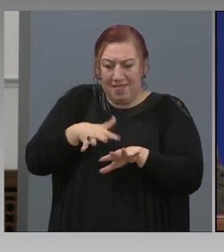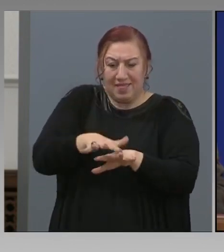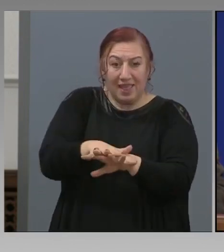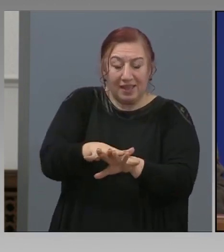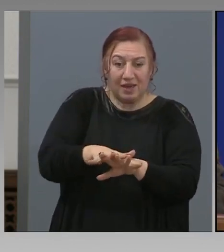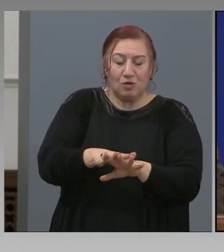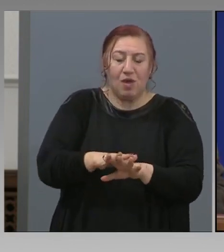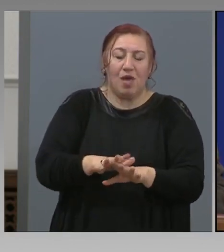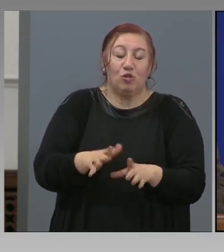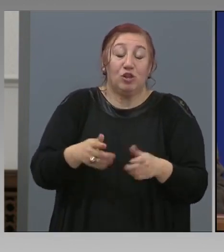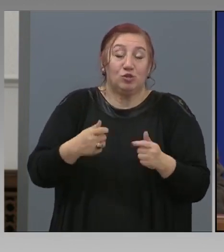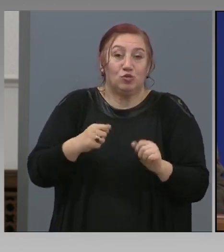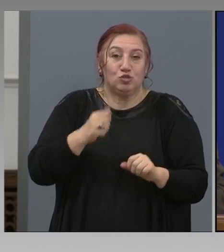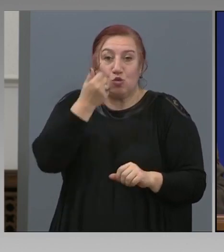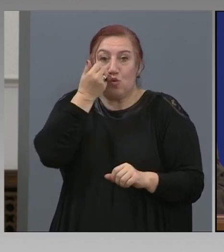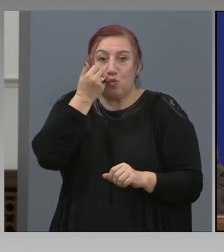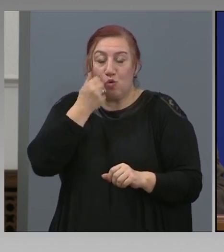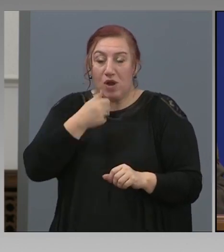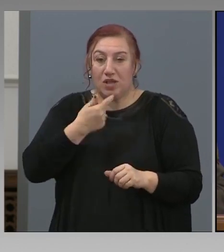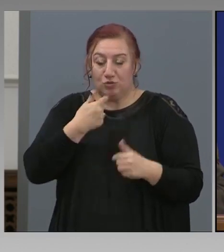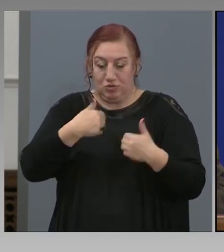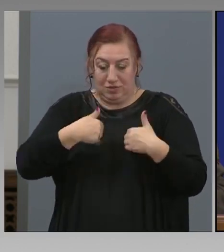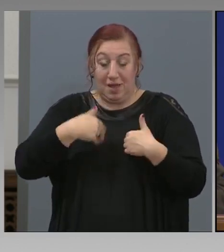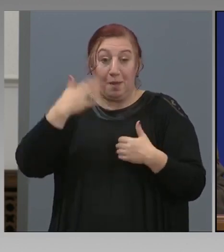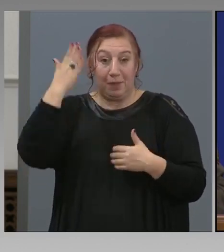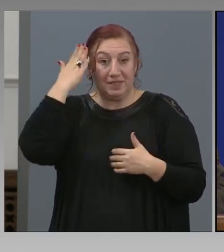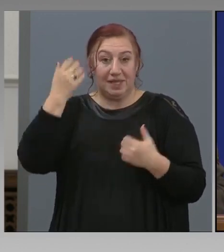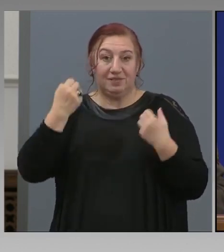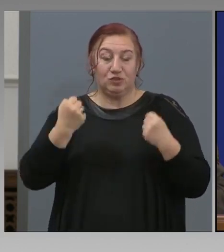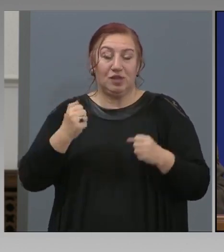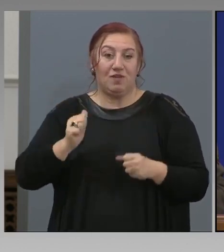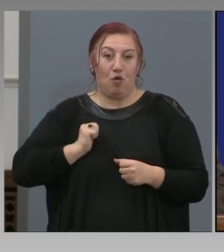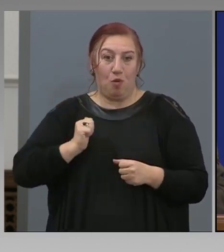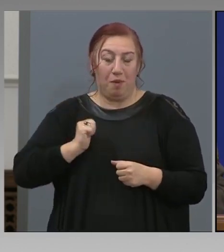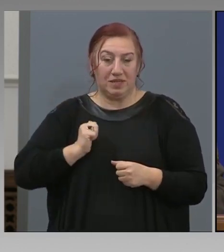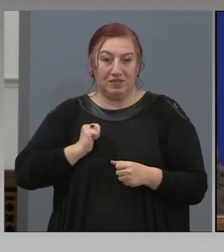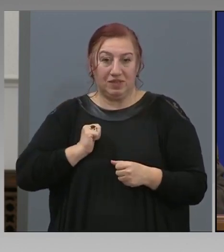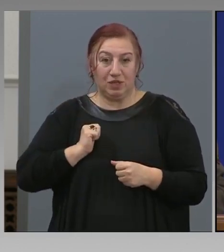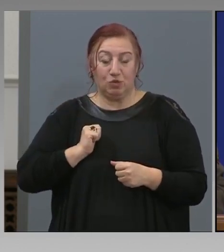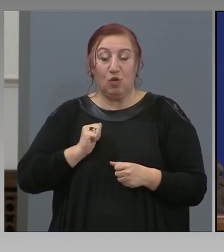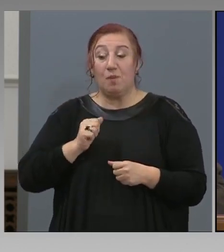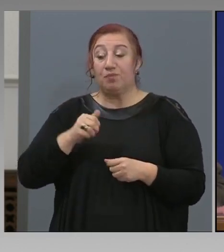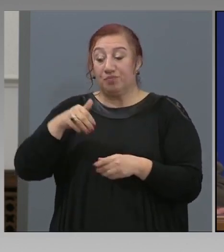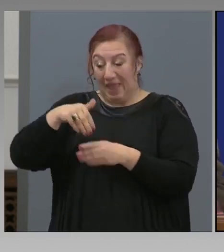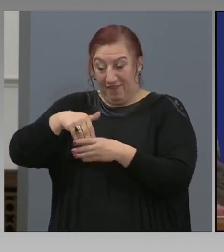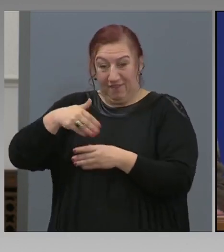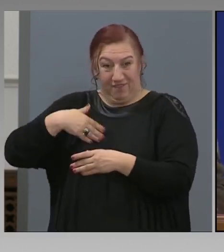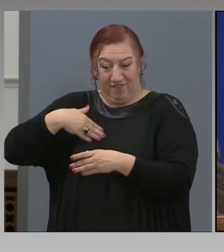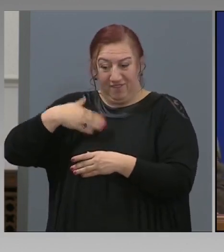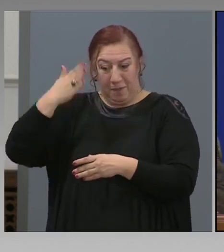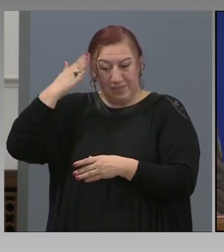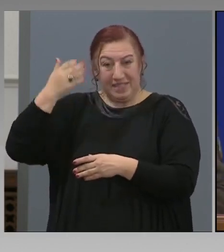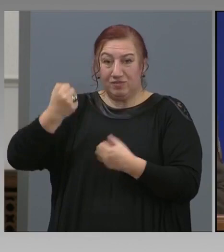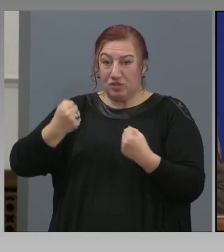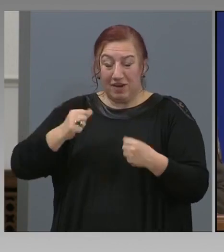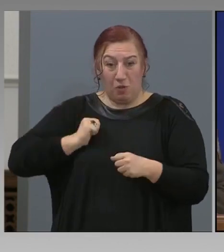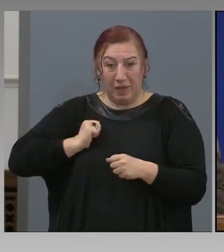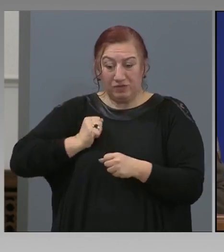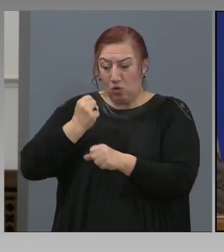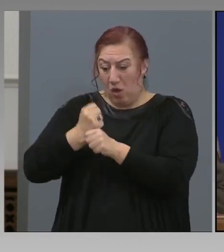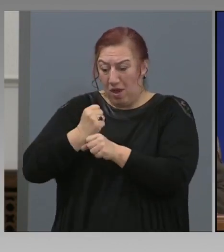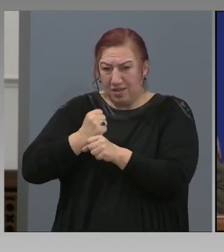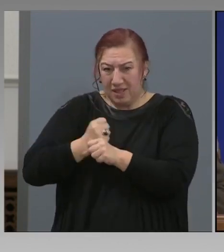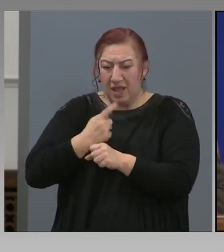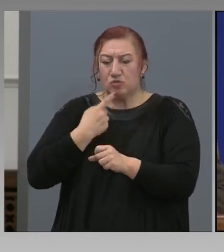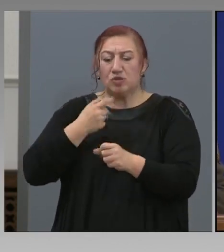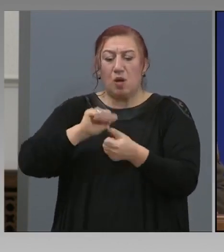изключителна полза за Министърството на здравеопазването в неговата дейност по борбата с